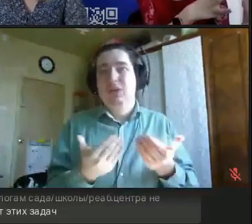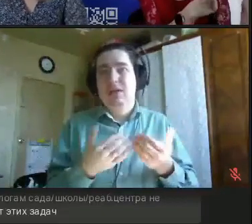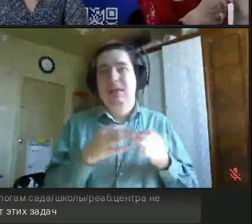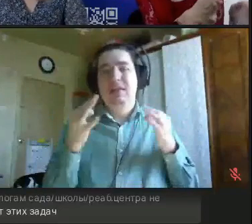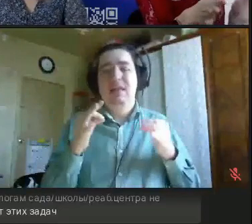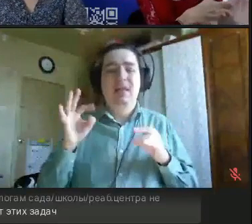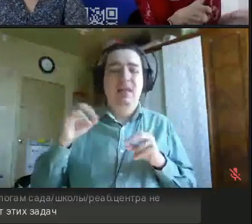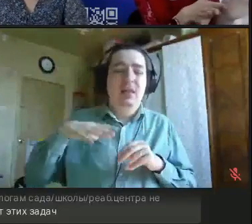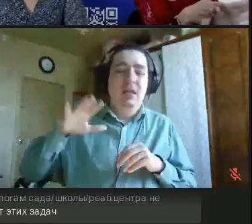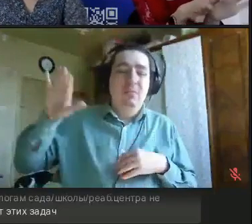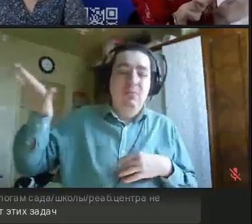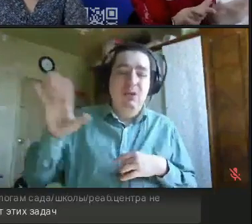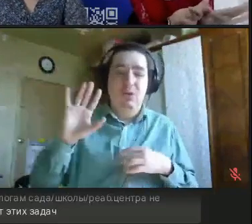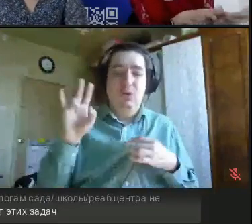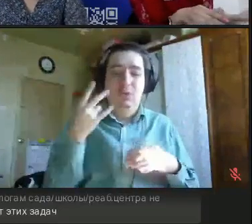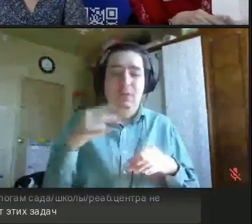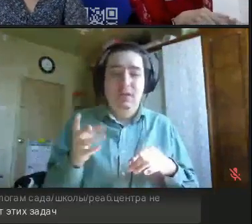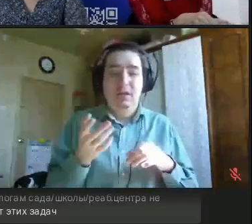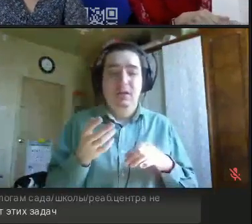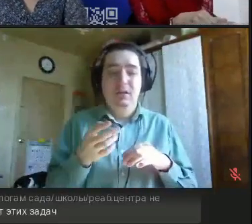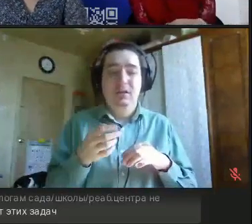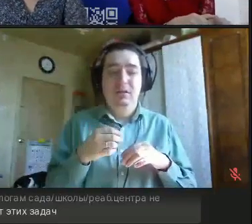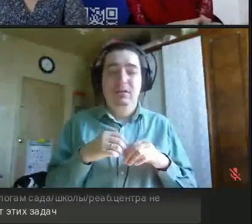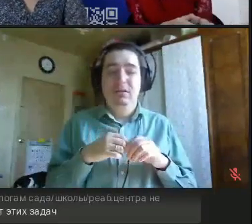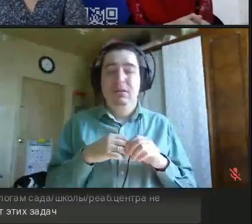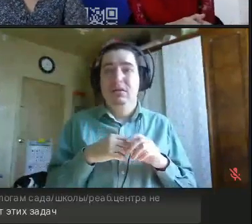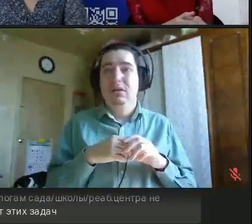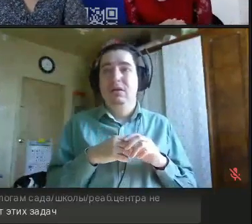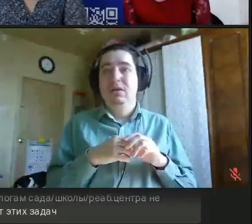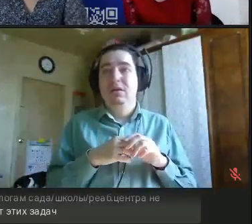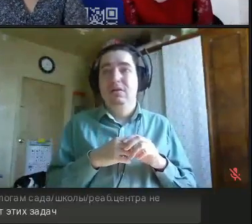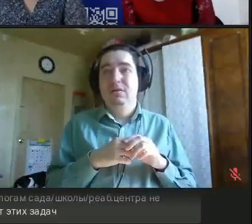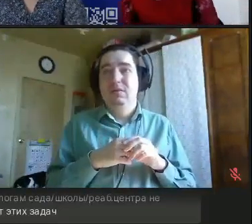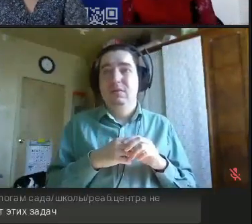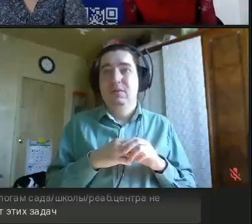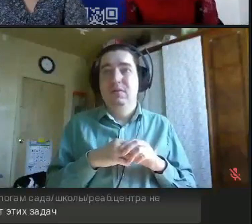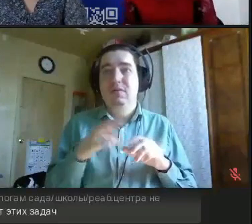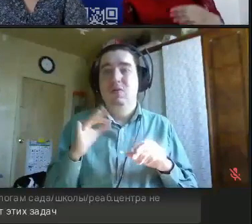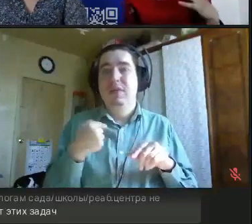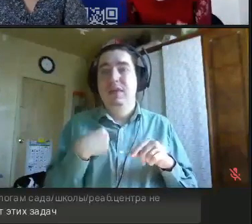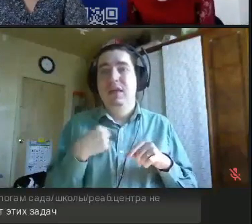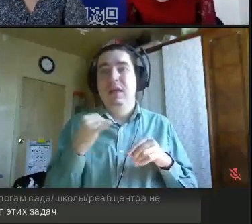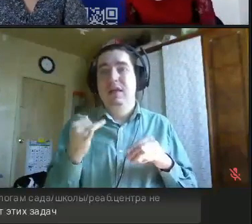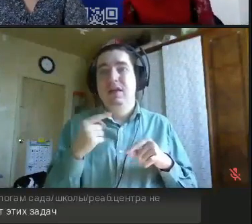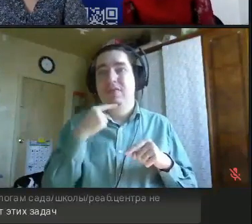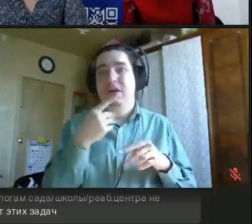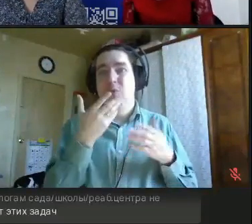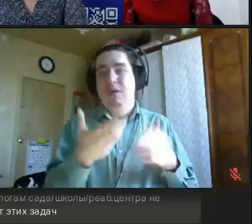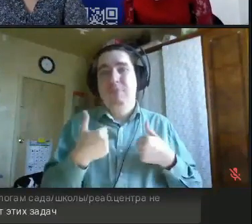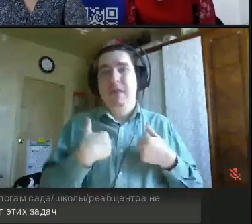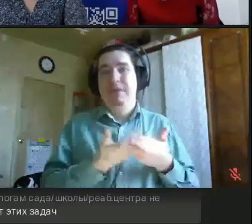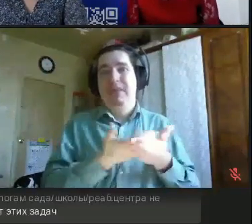вернуться к этому вопросу через месяц мы не можем. Вот я звоню маме,